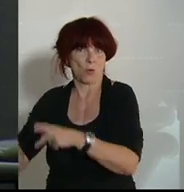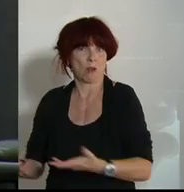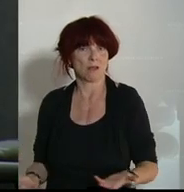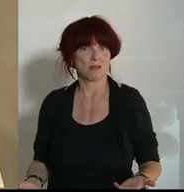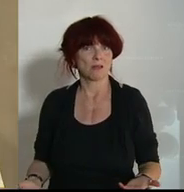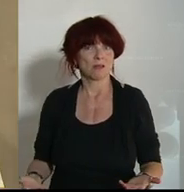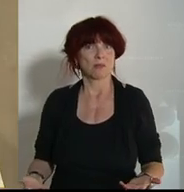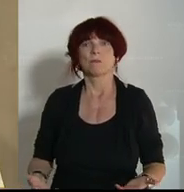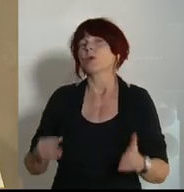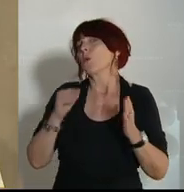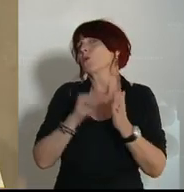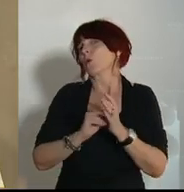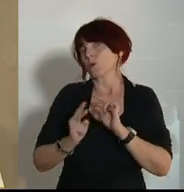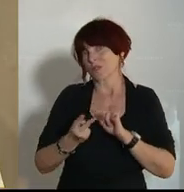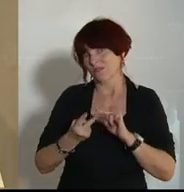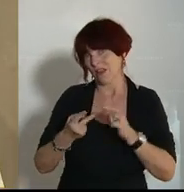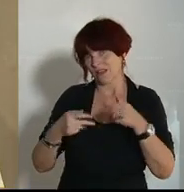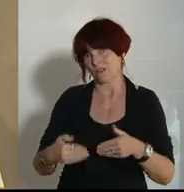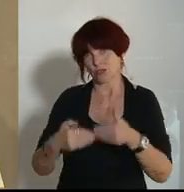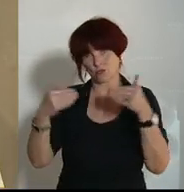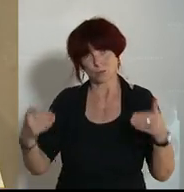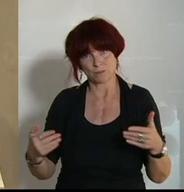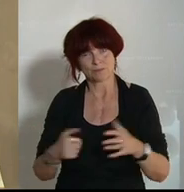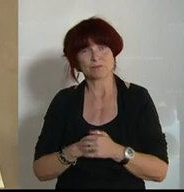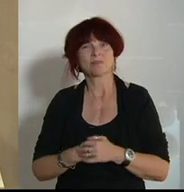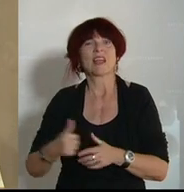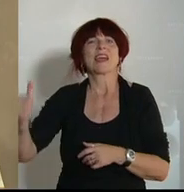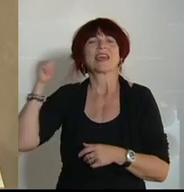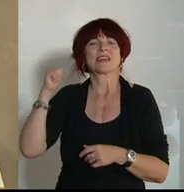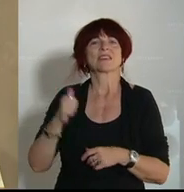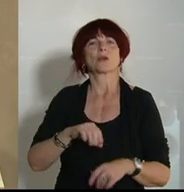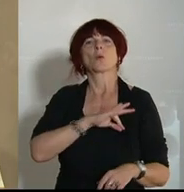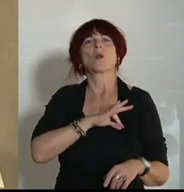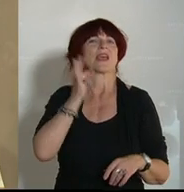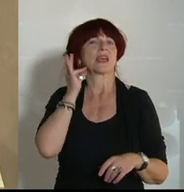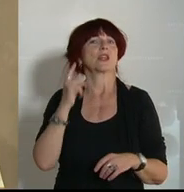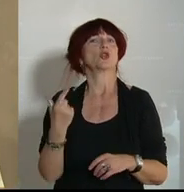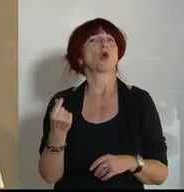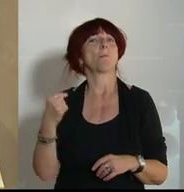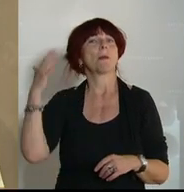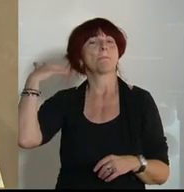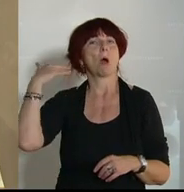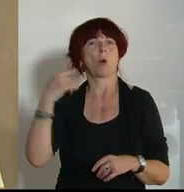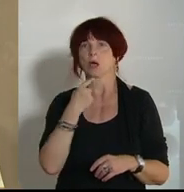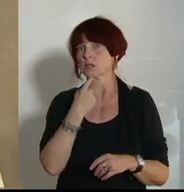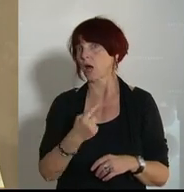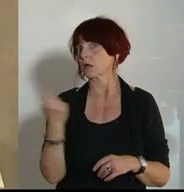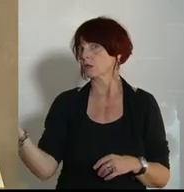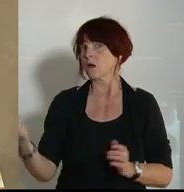Noch so ein Widerspruch. Gestern hat die Kollegin Doppelbauer gesagt, sie fordert vehement